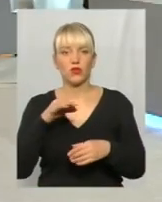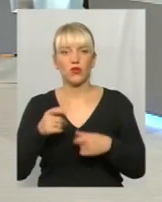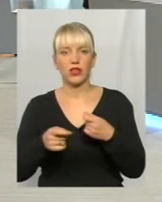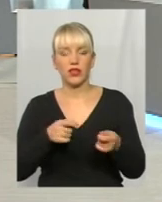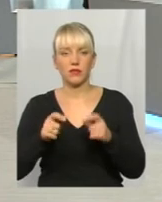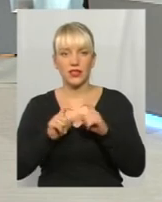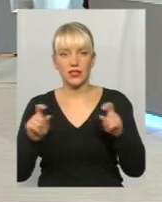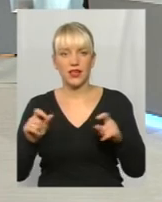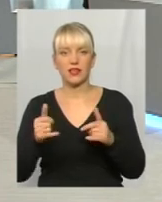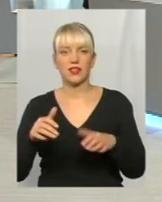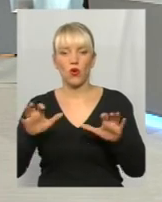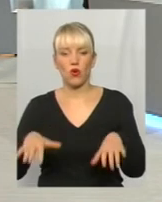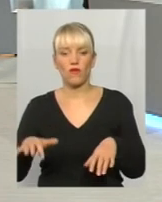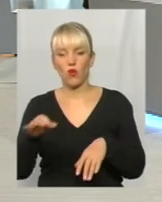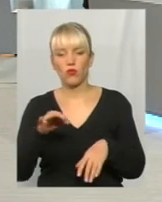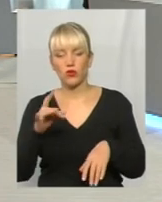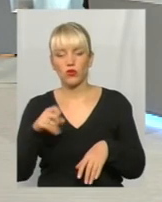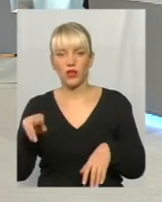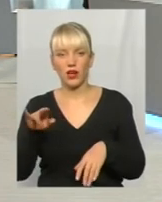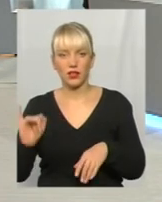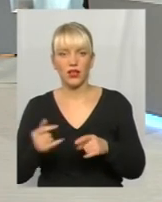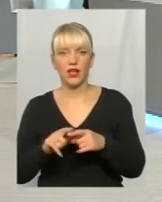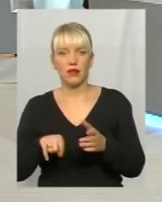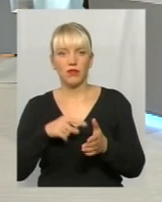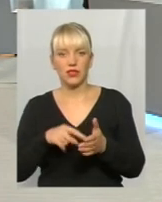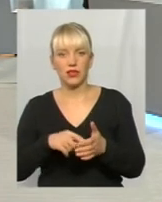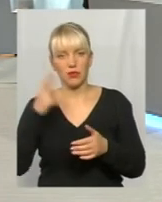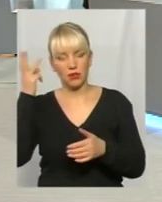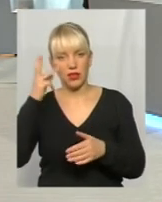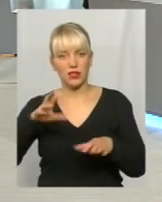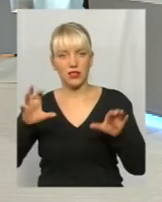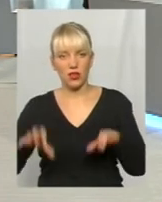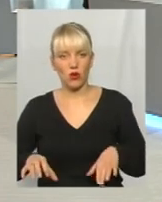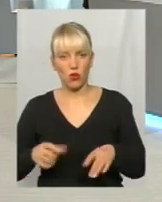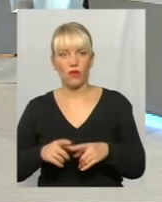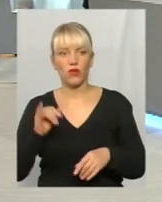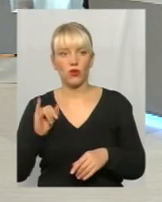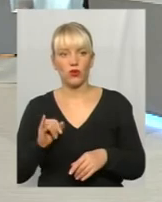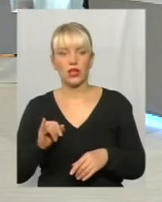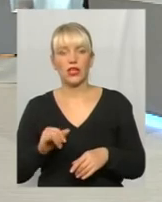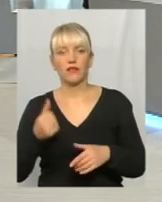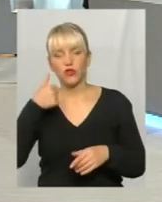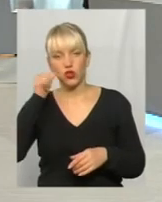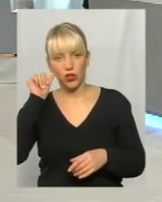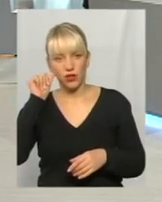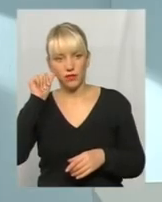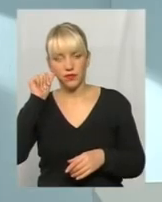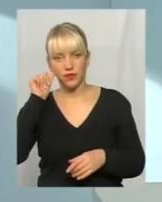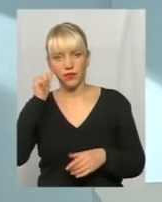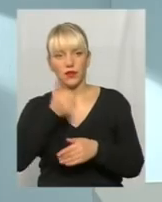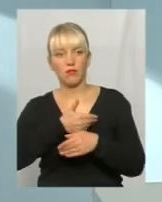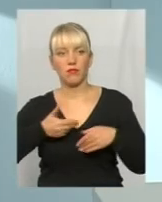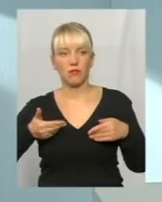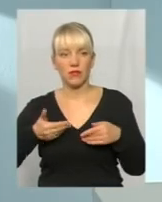обласної ради і з міським Хмельницьким головою. Вчора ми